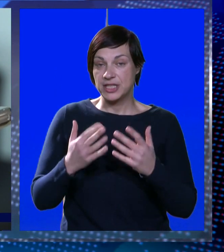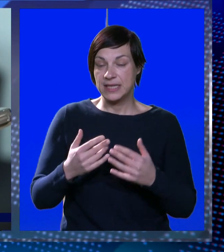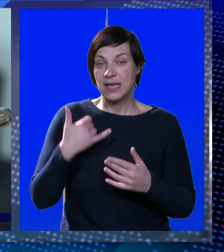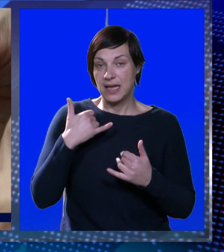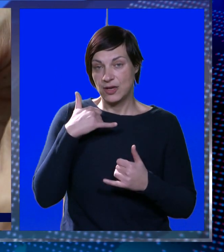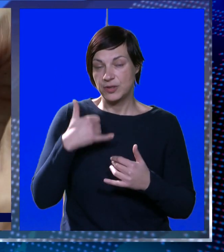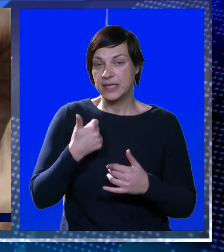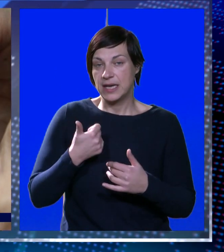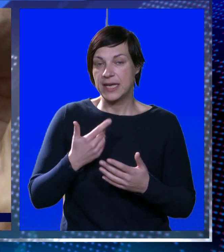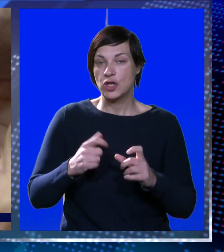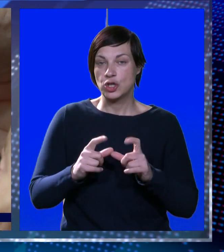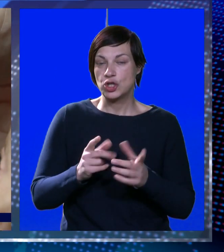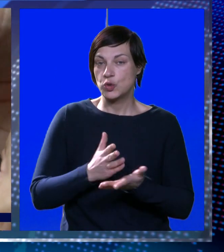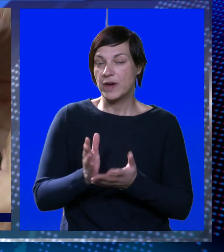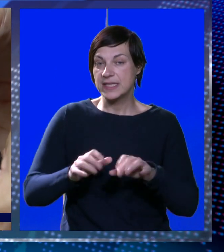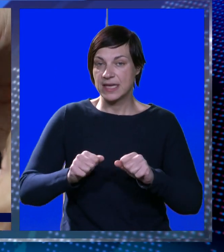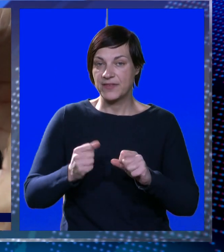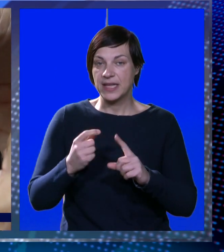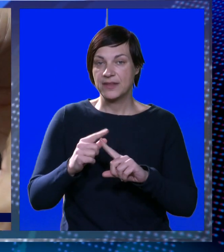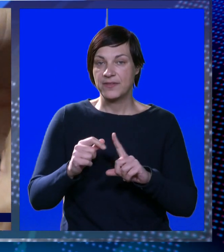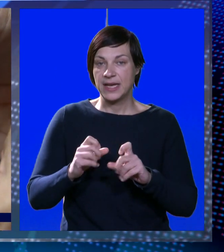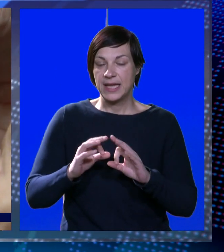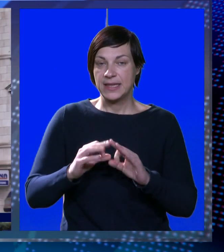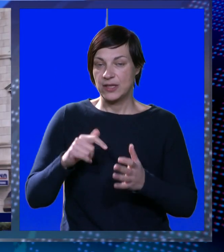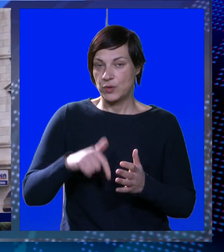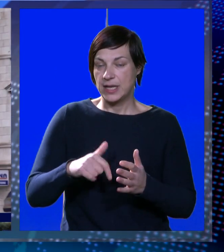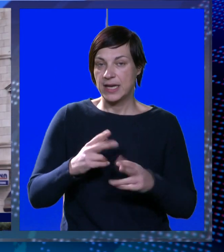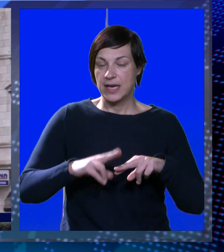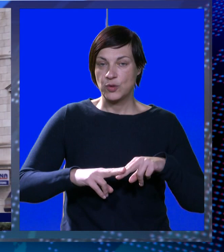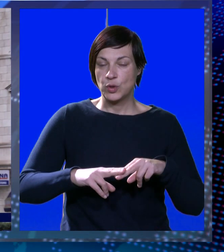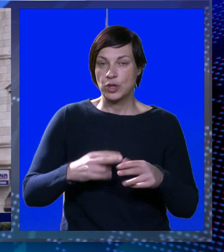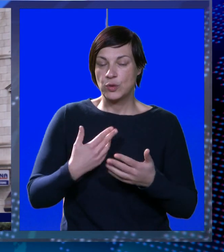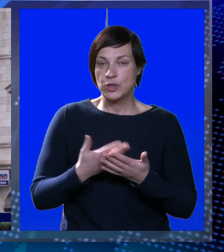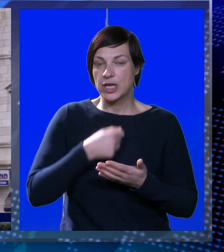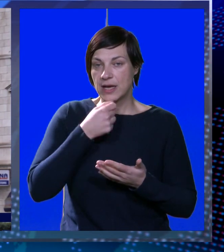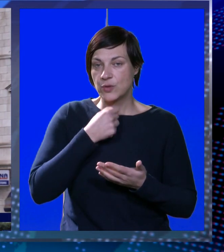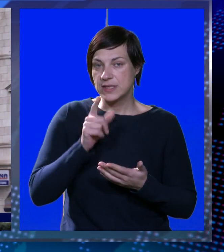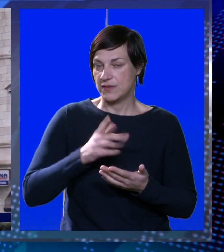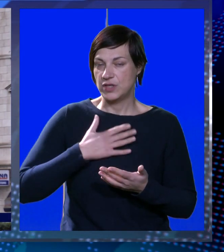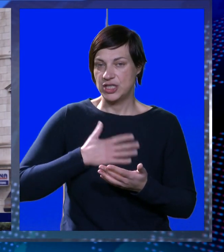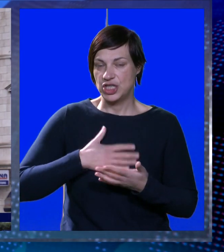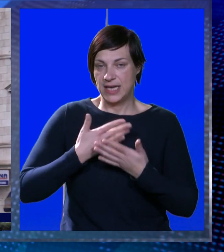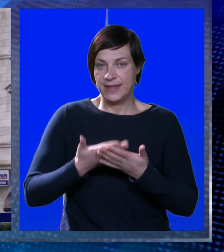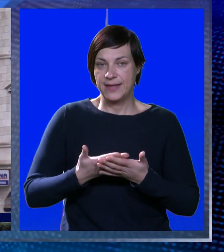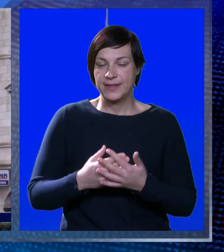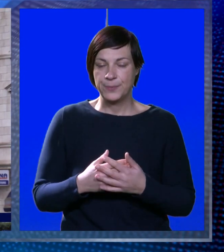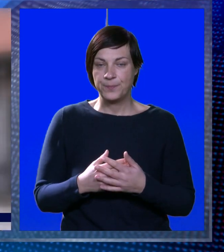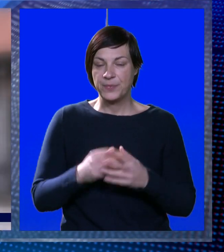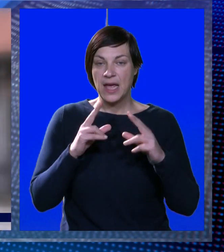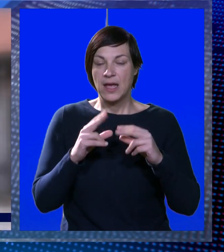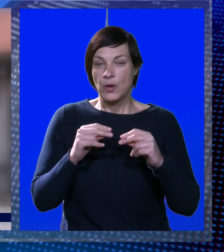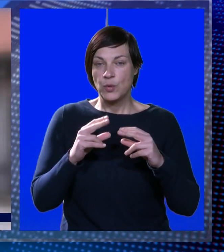detalja, kontaktirali smo jednog od suvlasnika Tvrtke Frendi, koji je na kraju ipak odlučio kako izjavu ne želi dati.